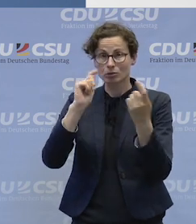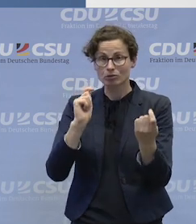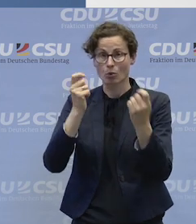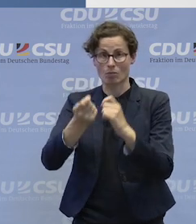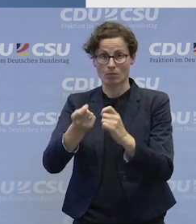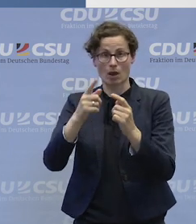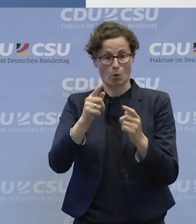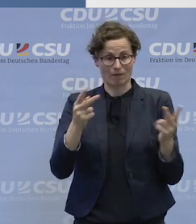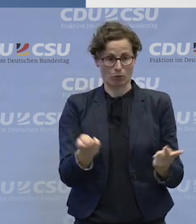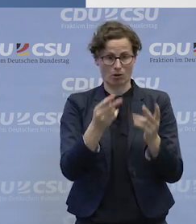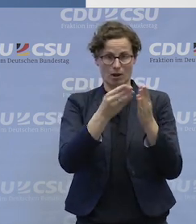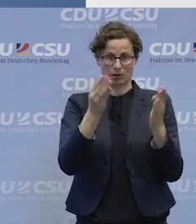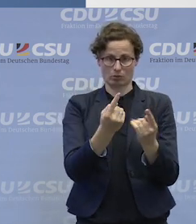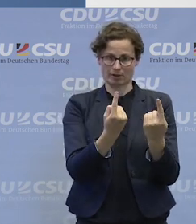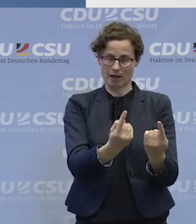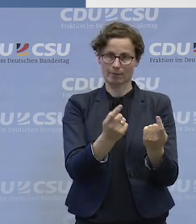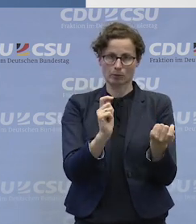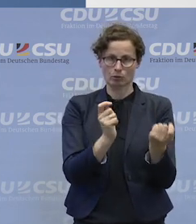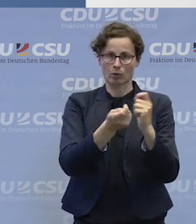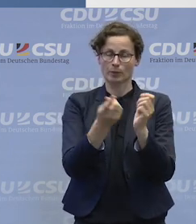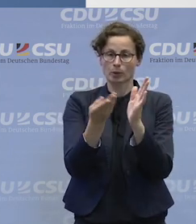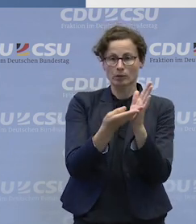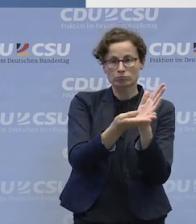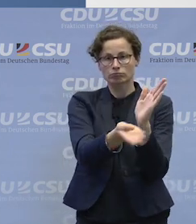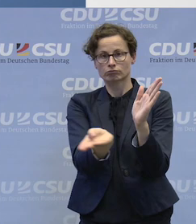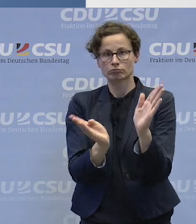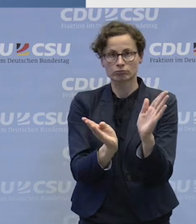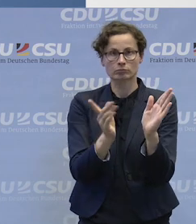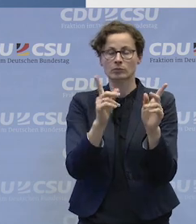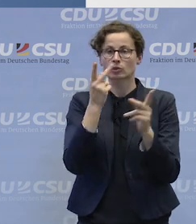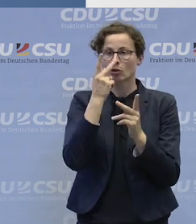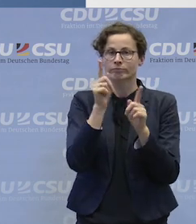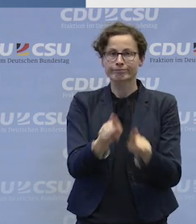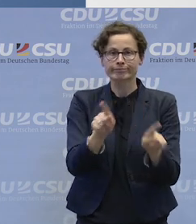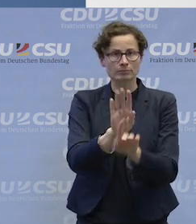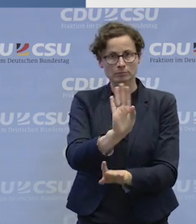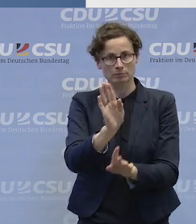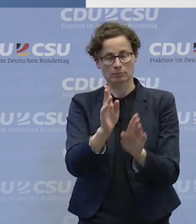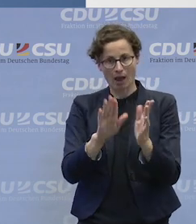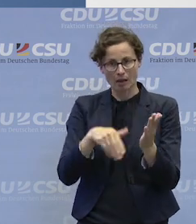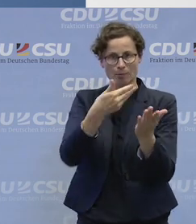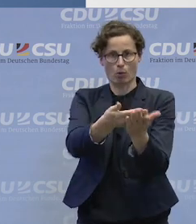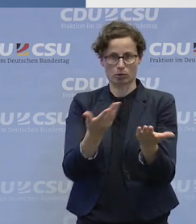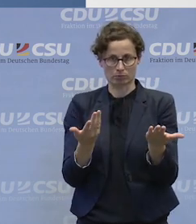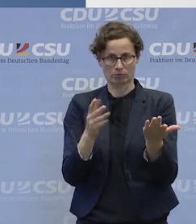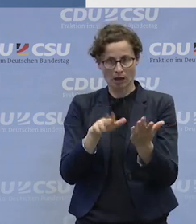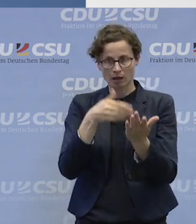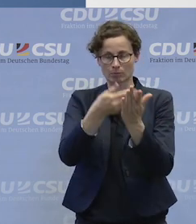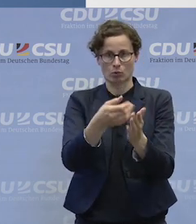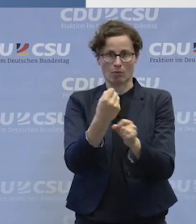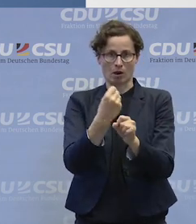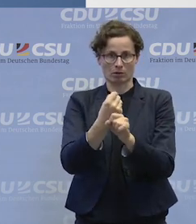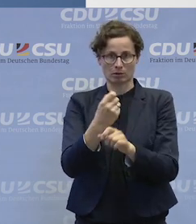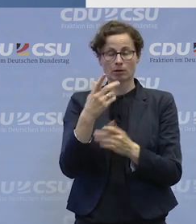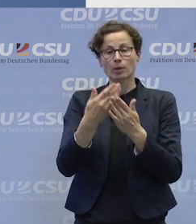Fördermöglichkeiten organisieren, auch besser als es unternehmen können. Weil wo hat man denn beispielsweise Holz, Metall, Hauswirtschaft,